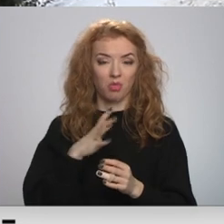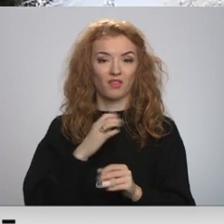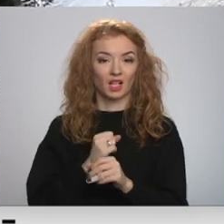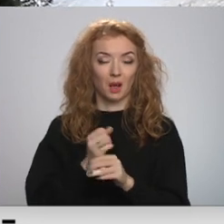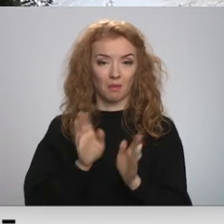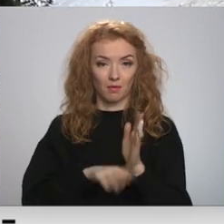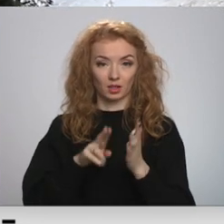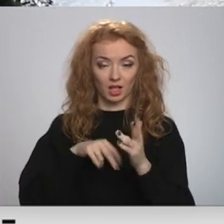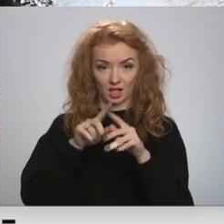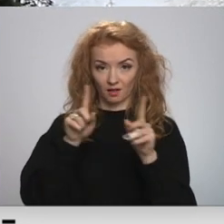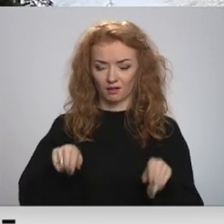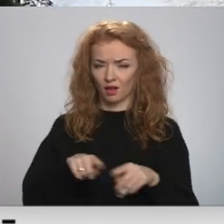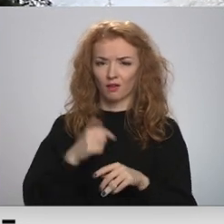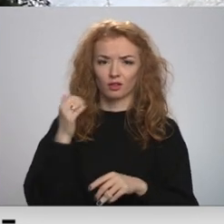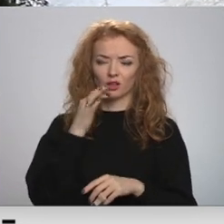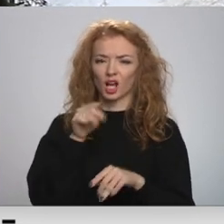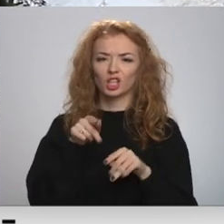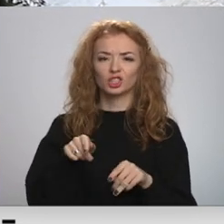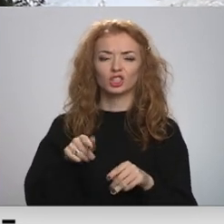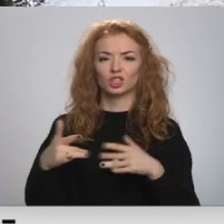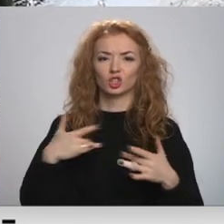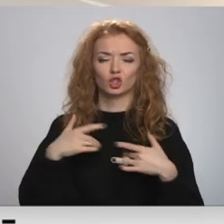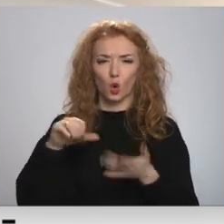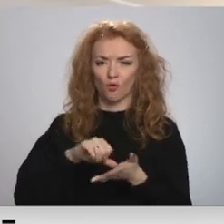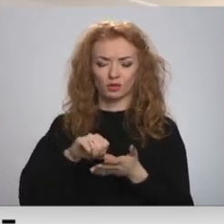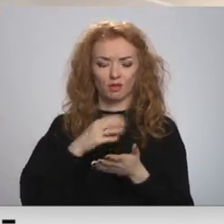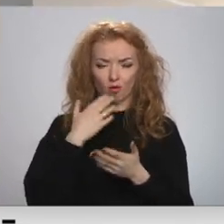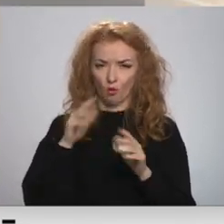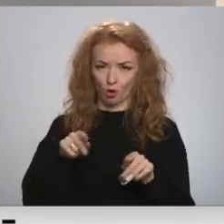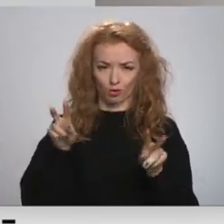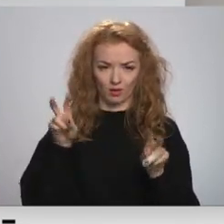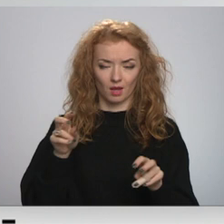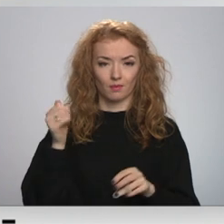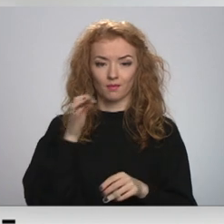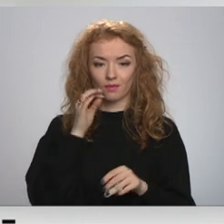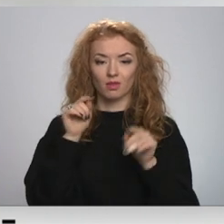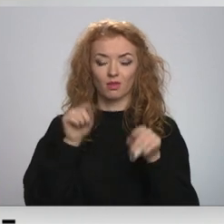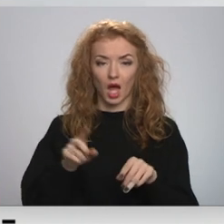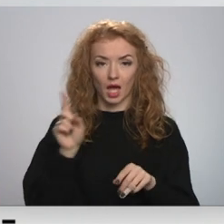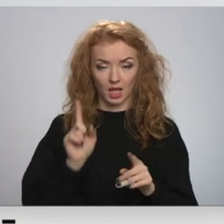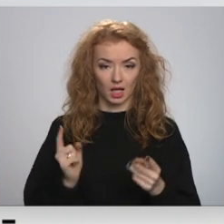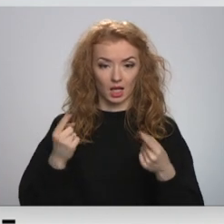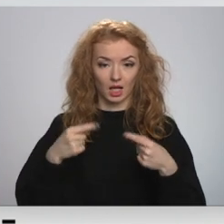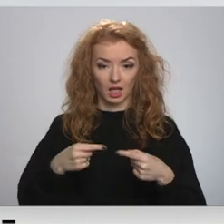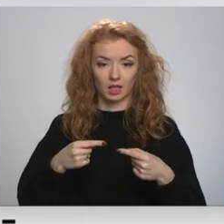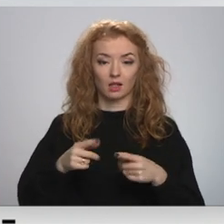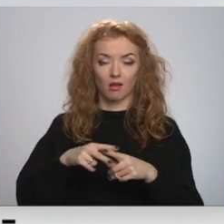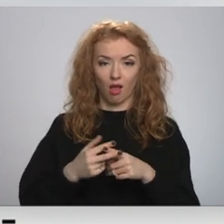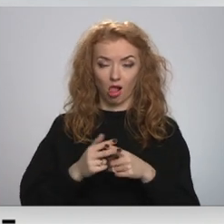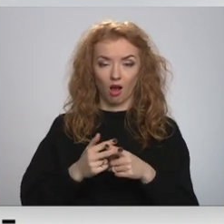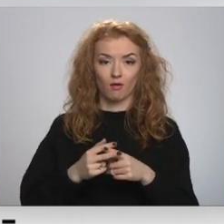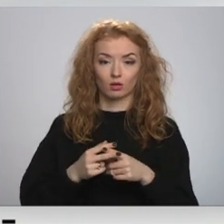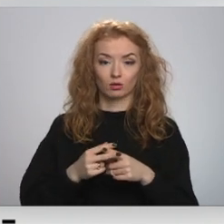prāt šis šovas nēsot par divu deputātu atstādināšanu. Šī ir krīze jaudzavs